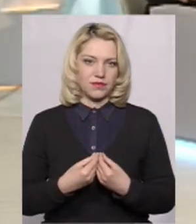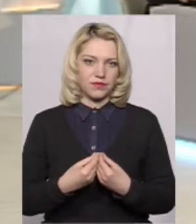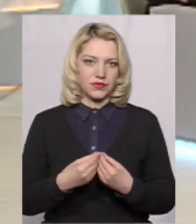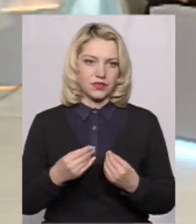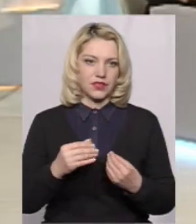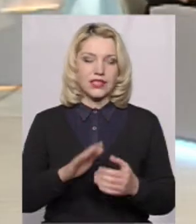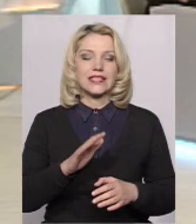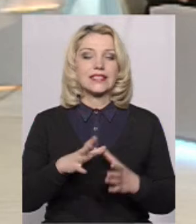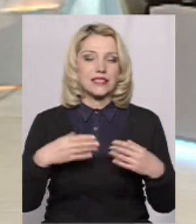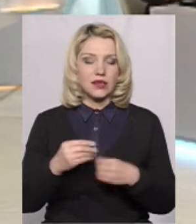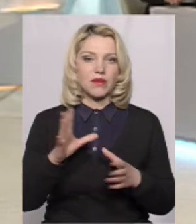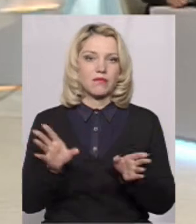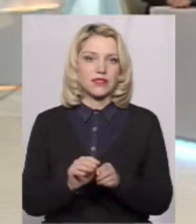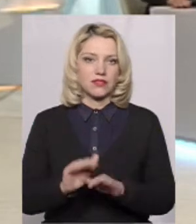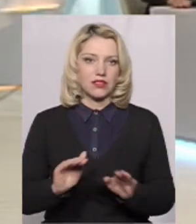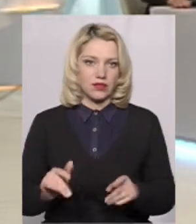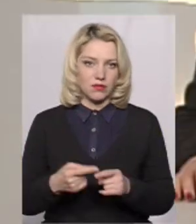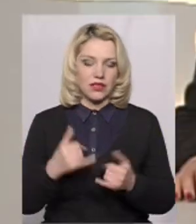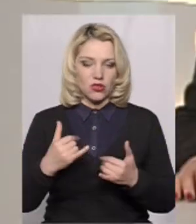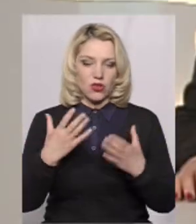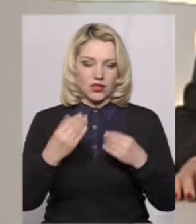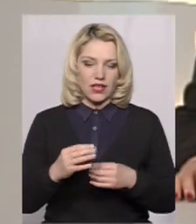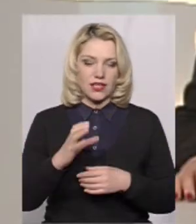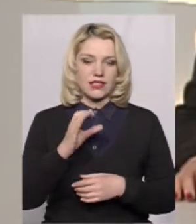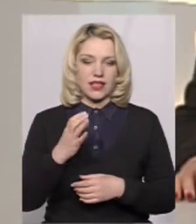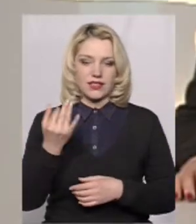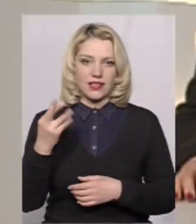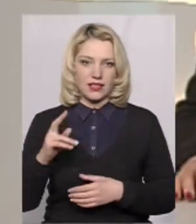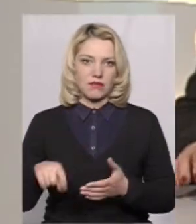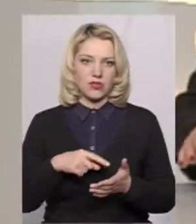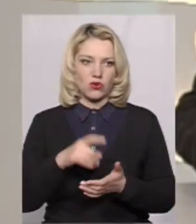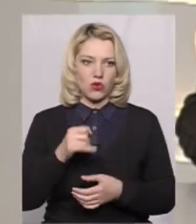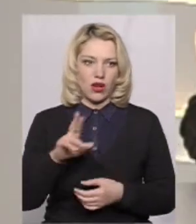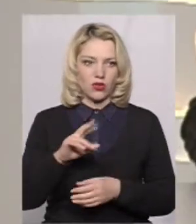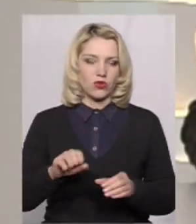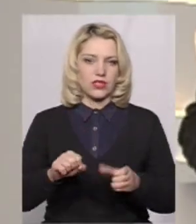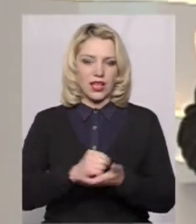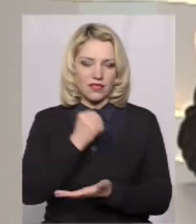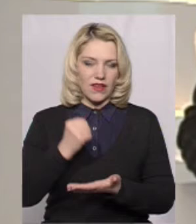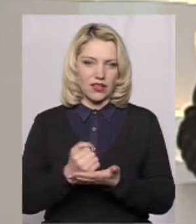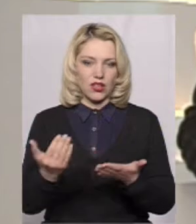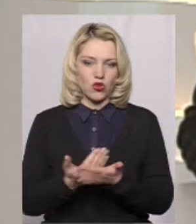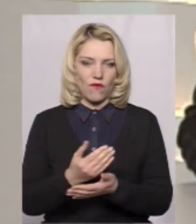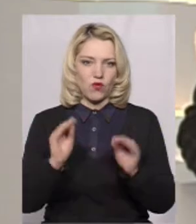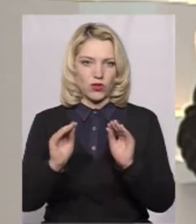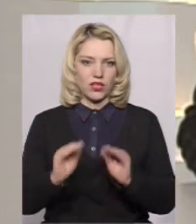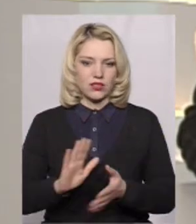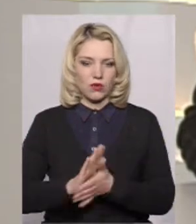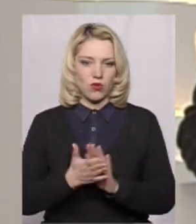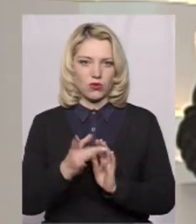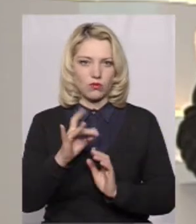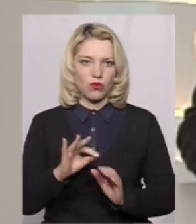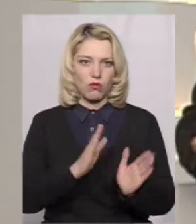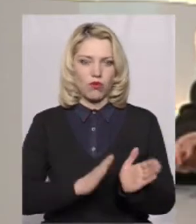На сьогоднішній сесії Хмельницької міської ради затвердили нову редакцію положення про